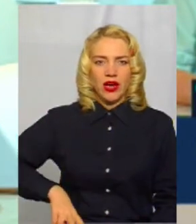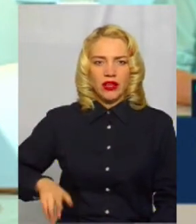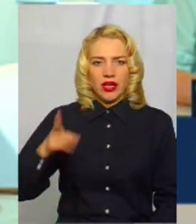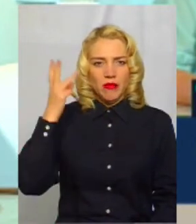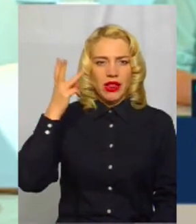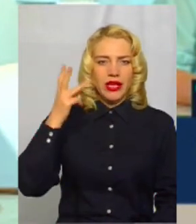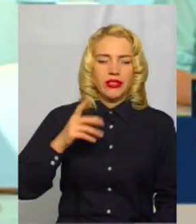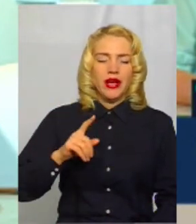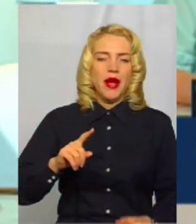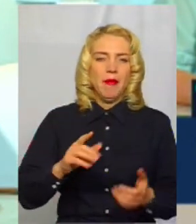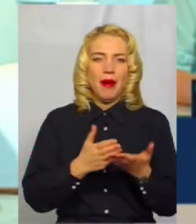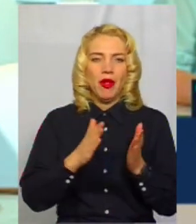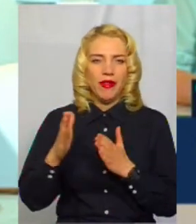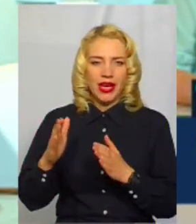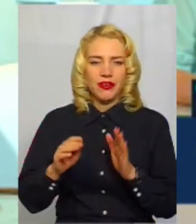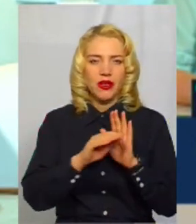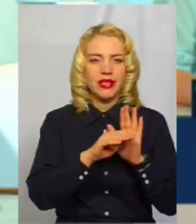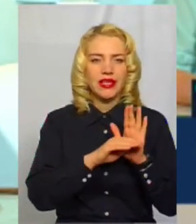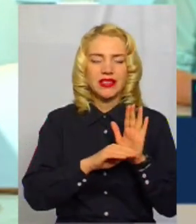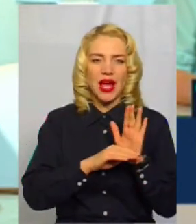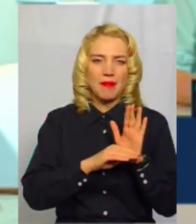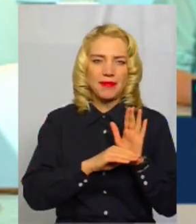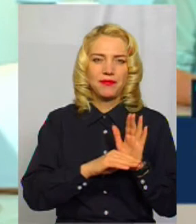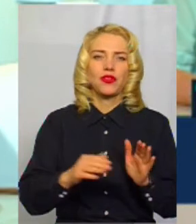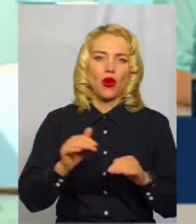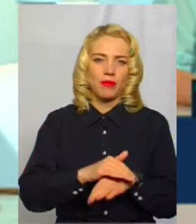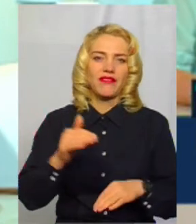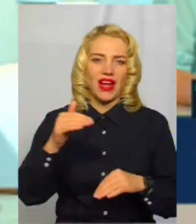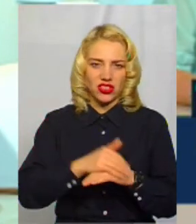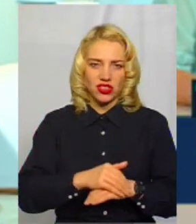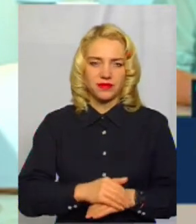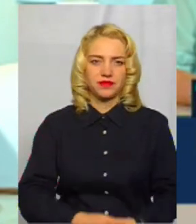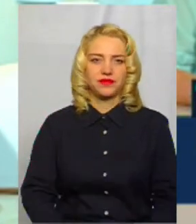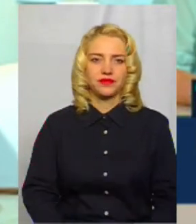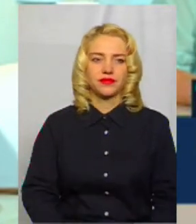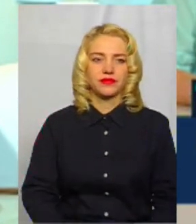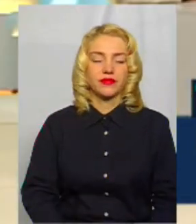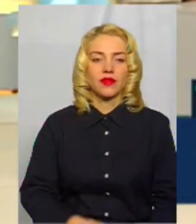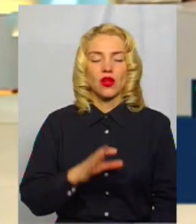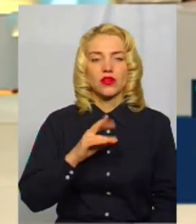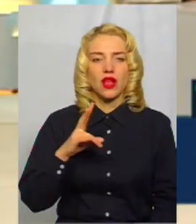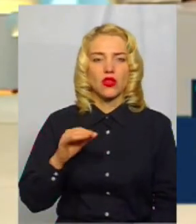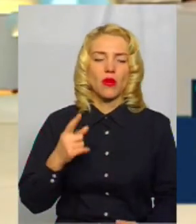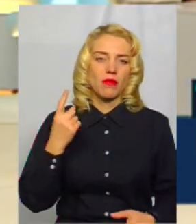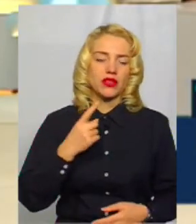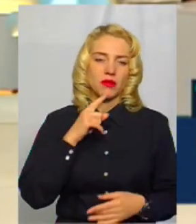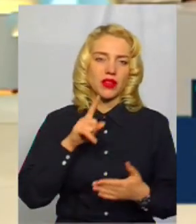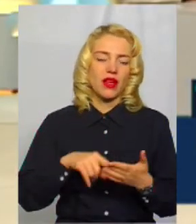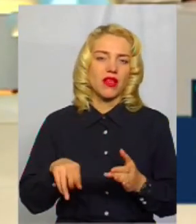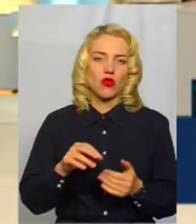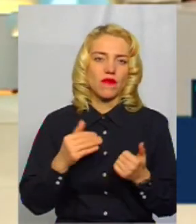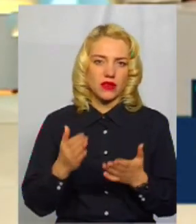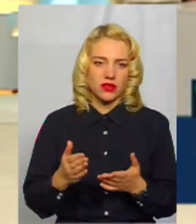міської бібліотечної системи. Доброго вечора. Доброго вечора. Пані Оксано, перше питання до вас.